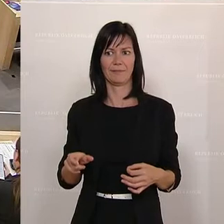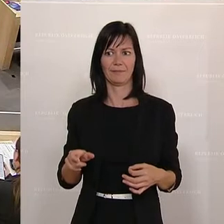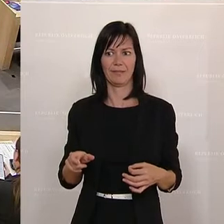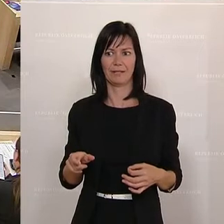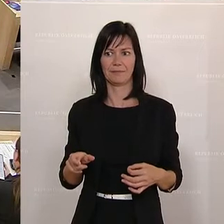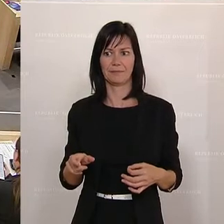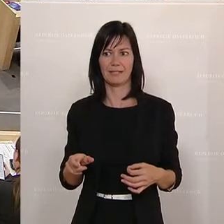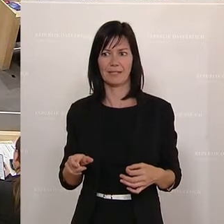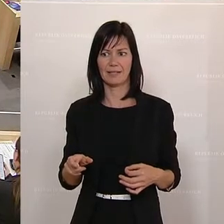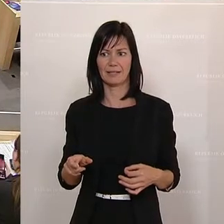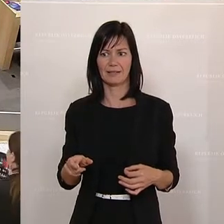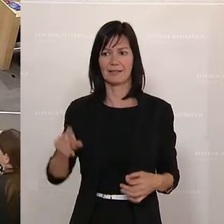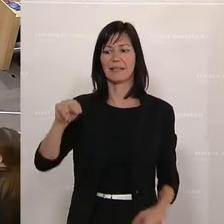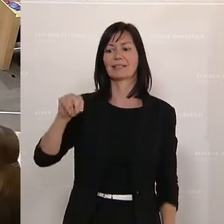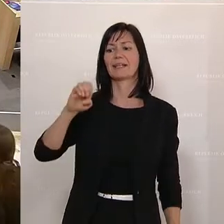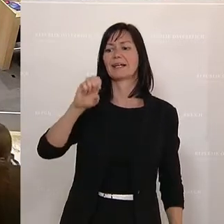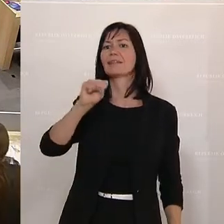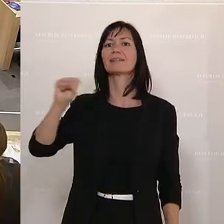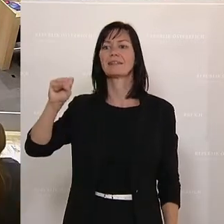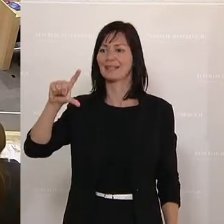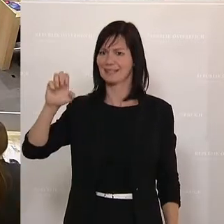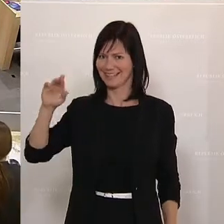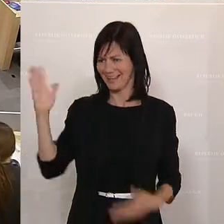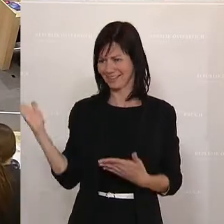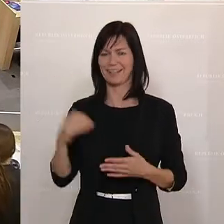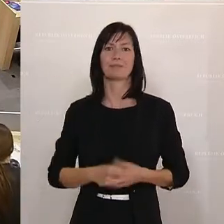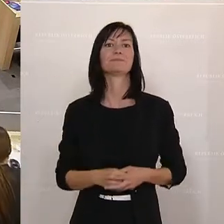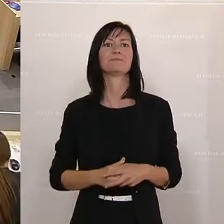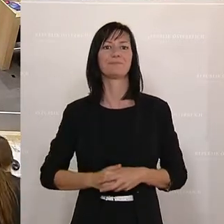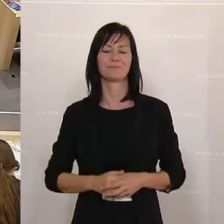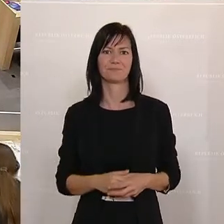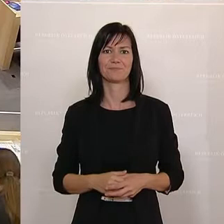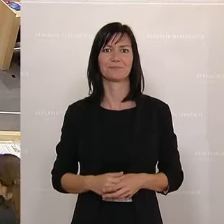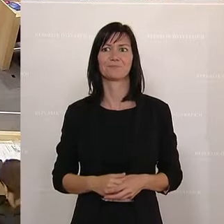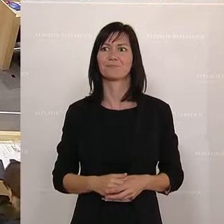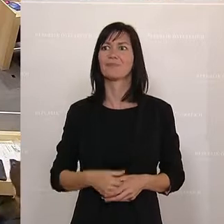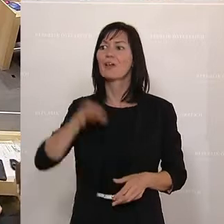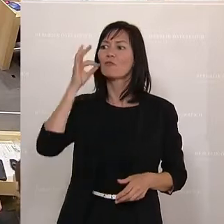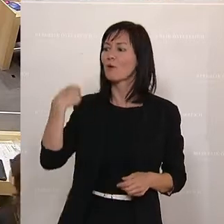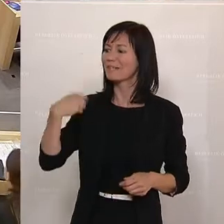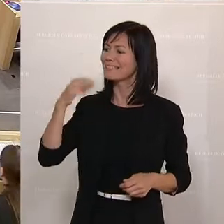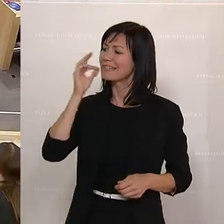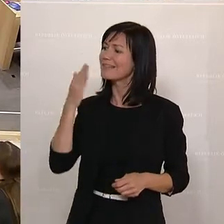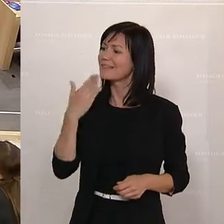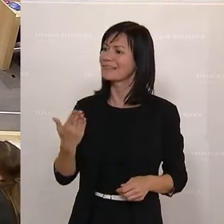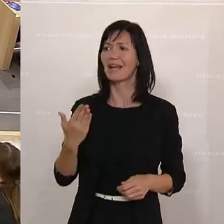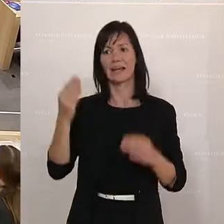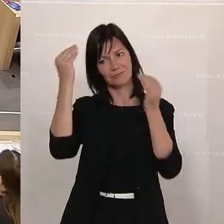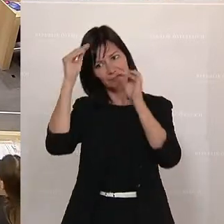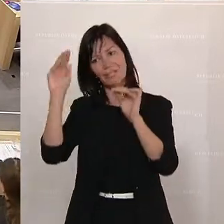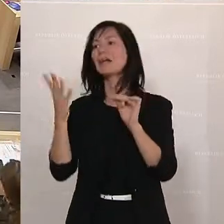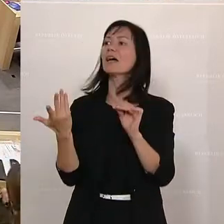der SPÖ. Und es gehe ihr um Repräsentanz, sagt sie in Bezug auf das heute präsentierte Anteteuerungspaket der